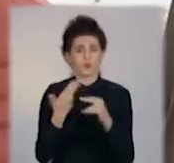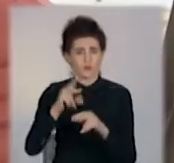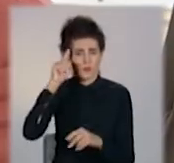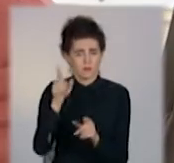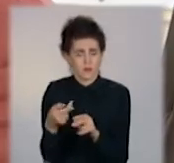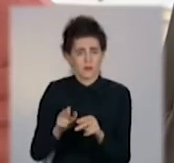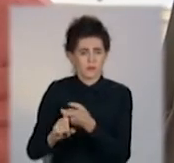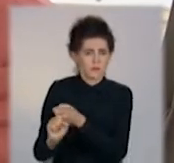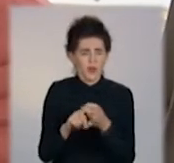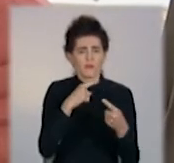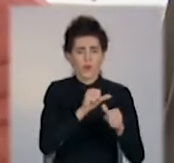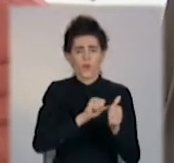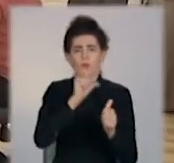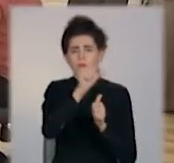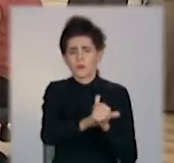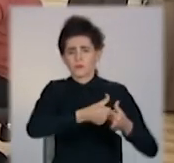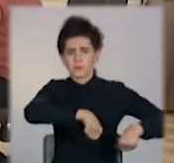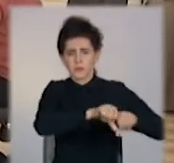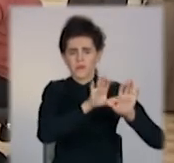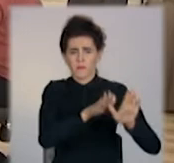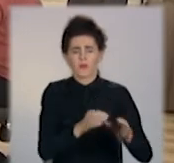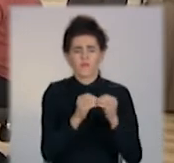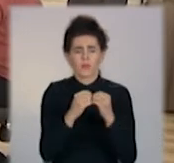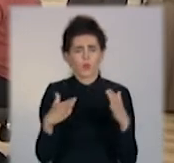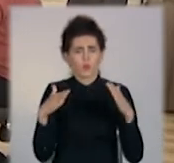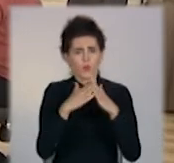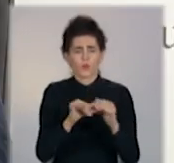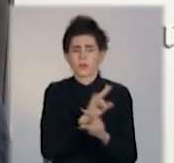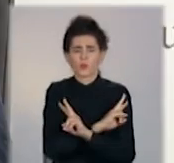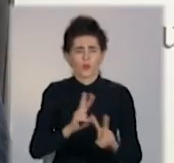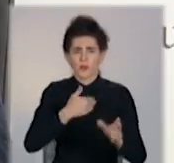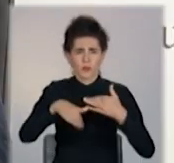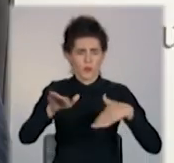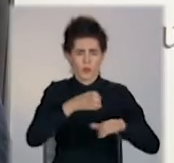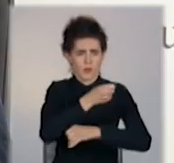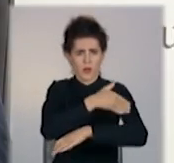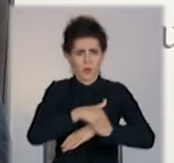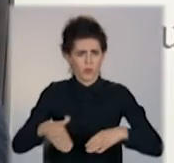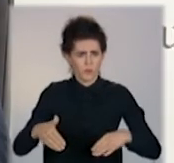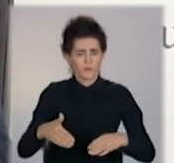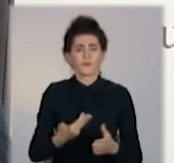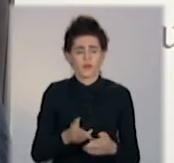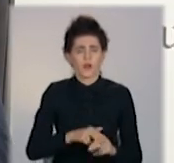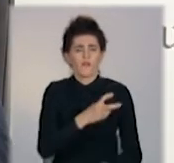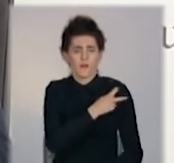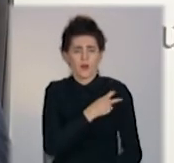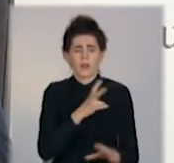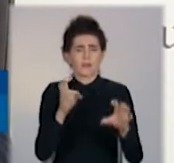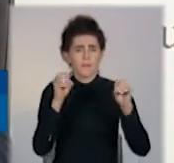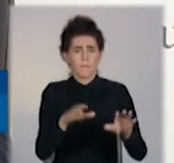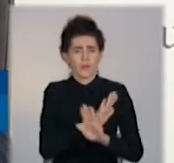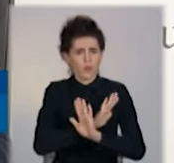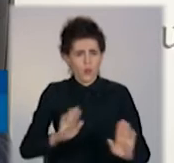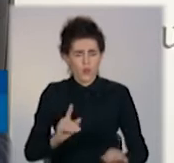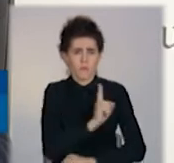самоізоляції в медзакладі не виходять на вулицю і не йдуть додому. Лікарі не залишили своїх пацієнтів, вони залишились